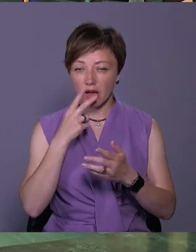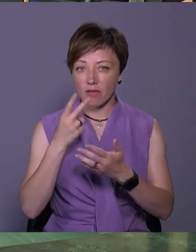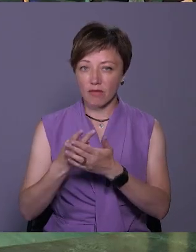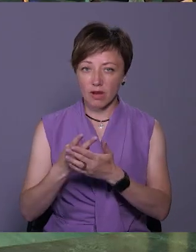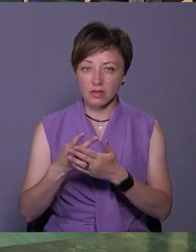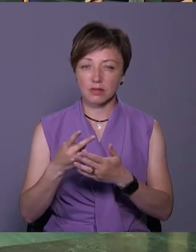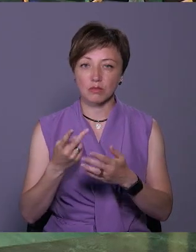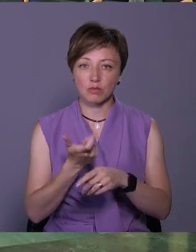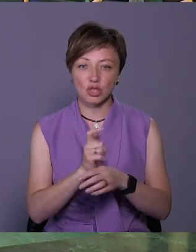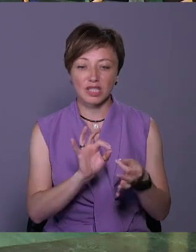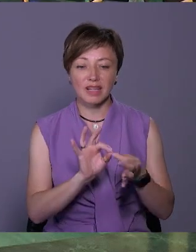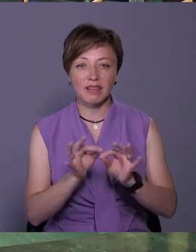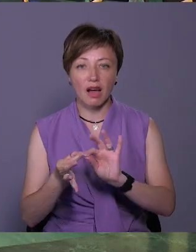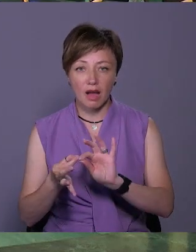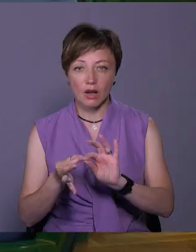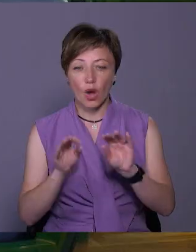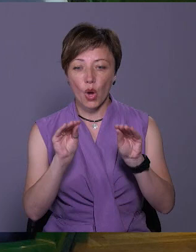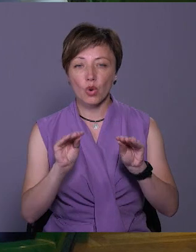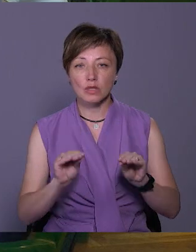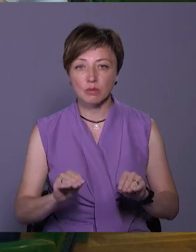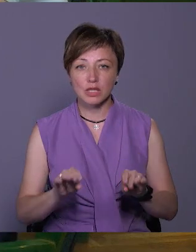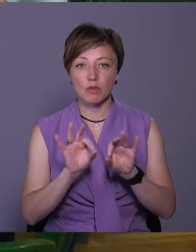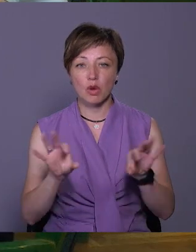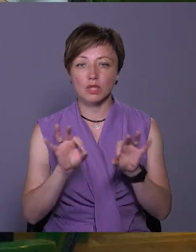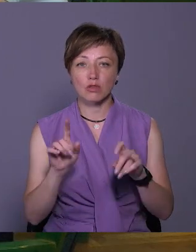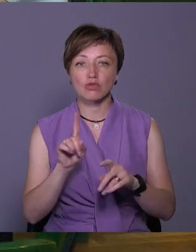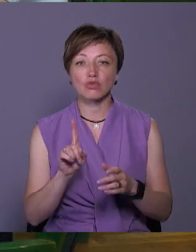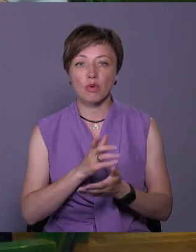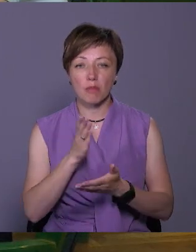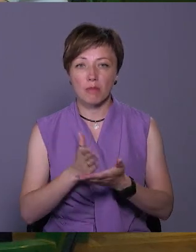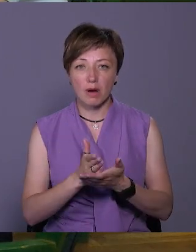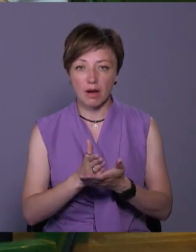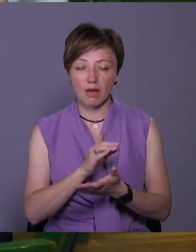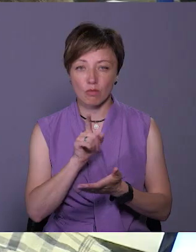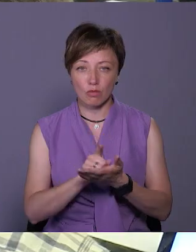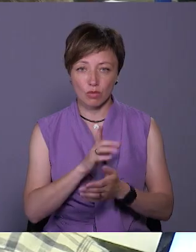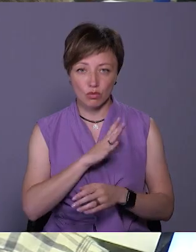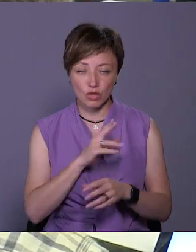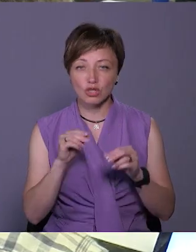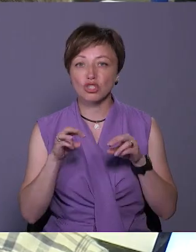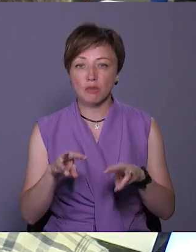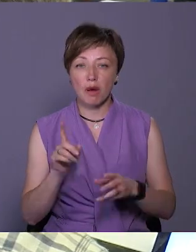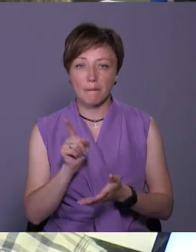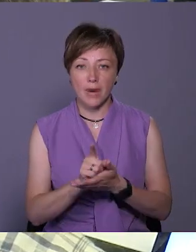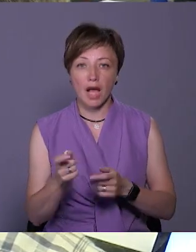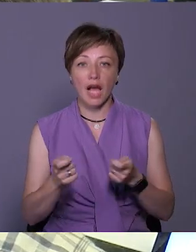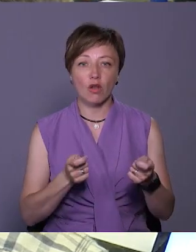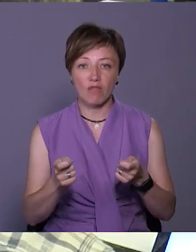вказуємо, і більш детально розписуємо, що має саме бути, і чим має керуватися